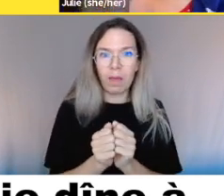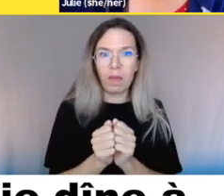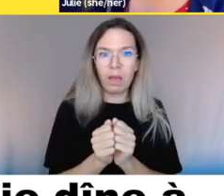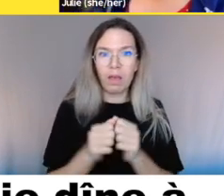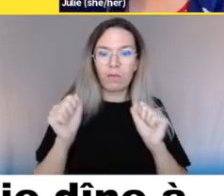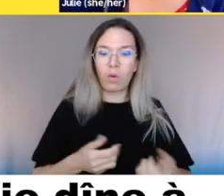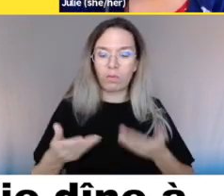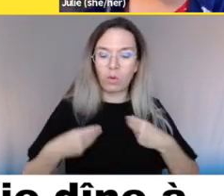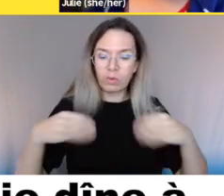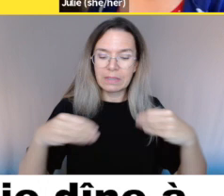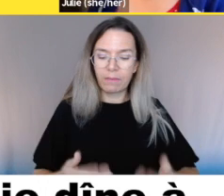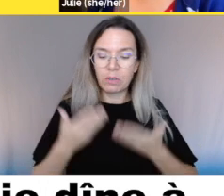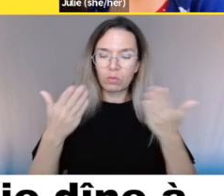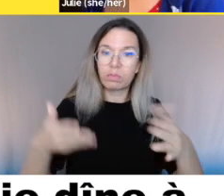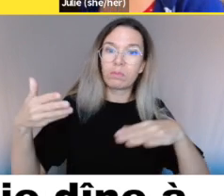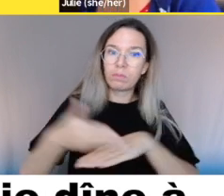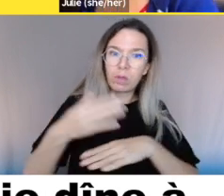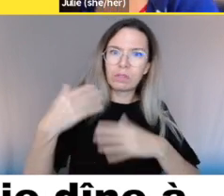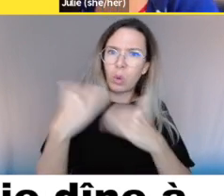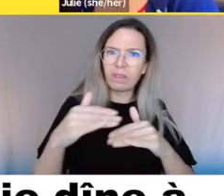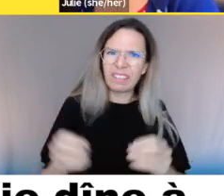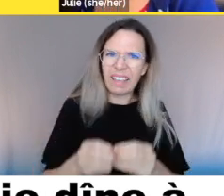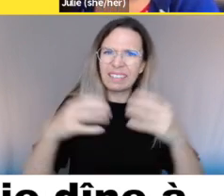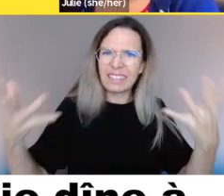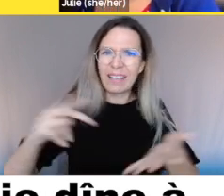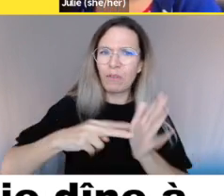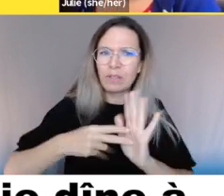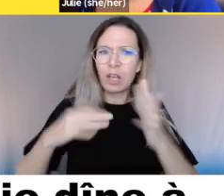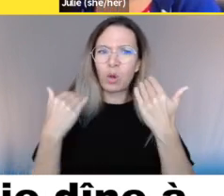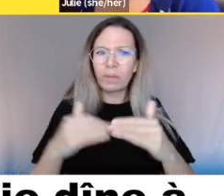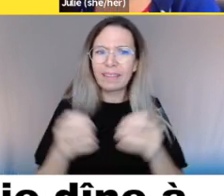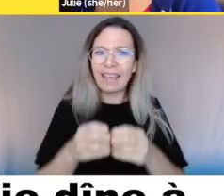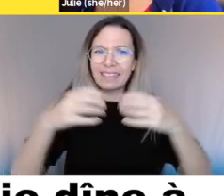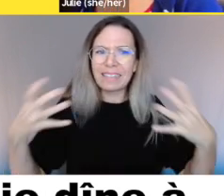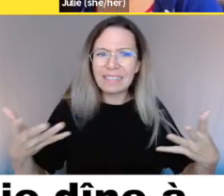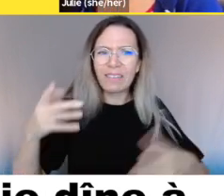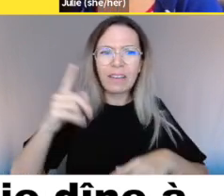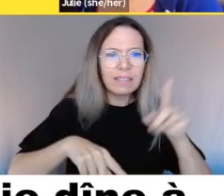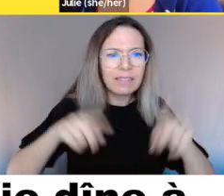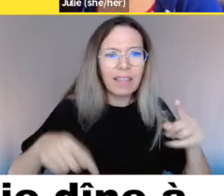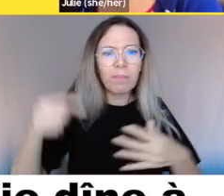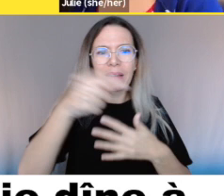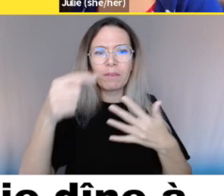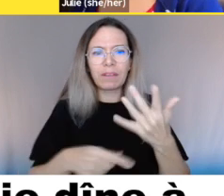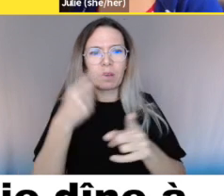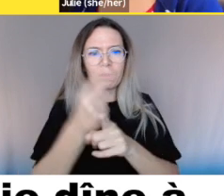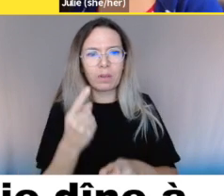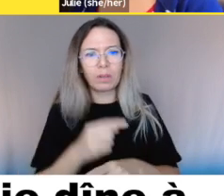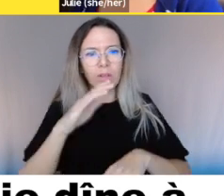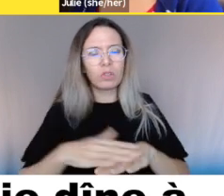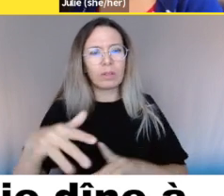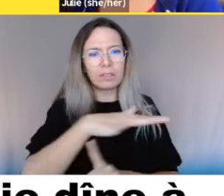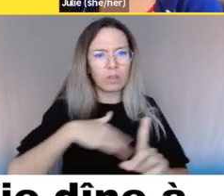de temps à autre obligation d'accommodement raisonnable envers la personne en situation de handicap qui ne peut